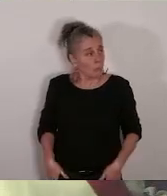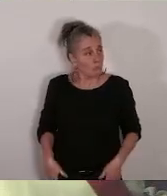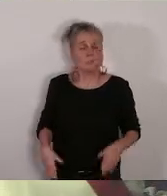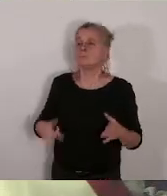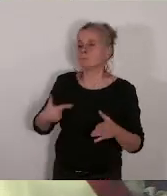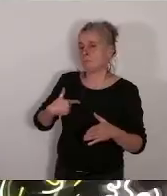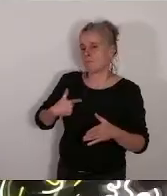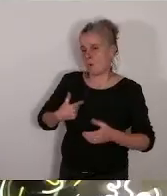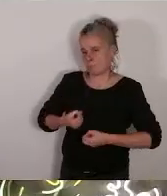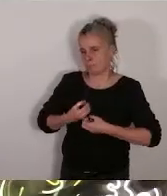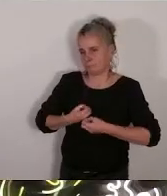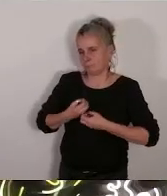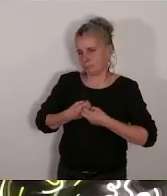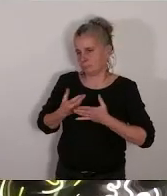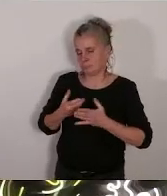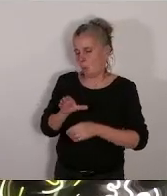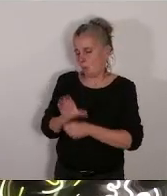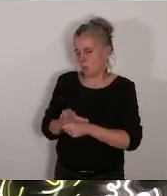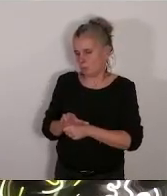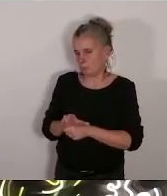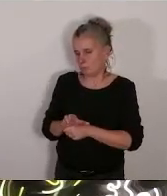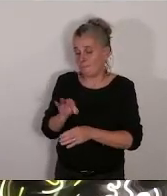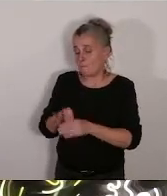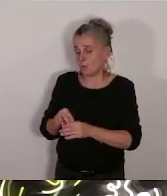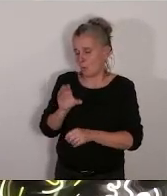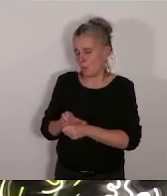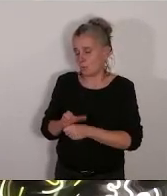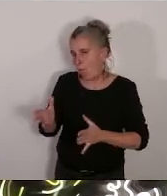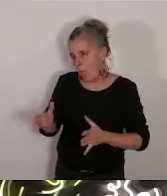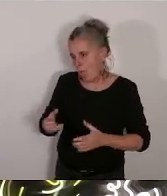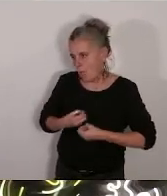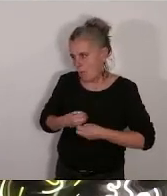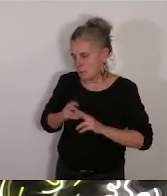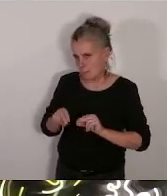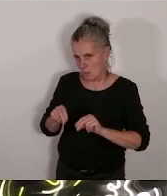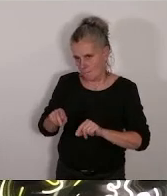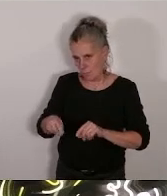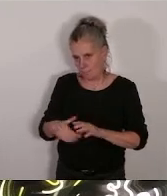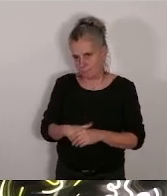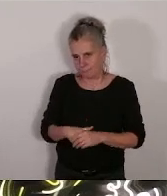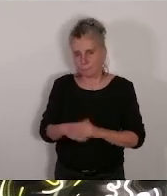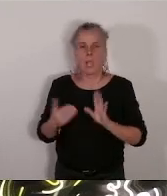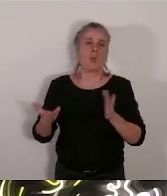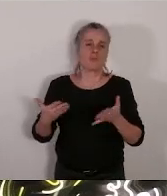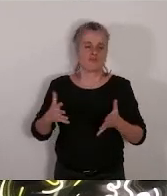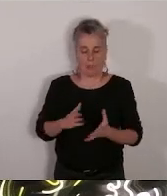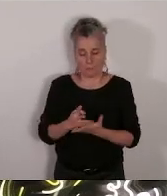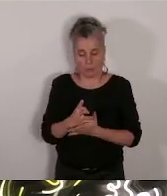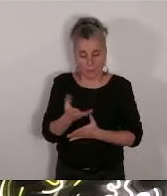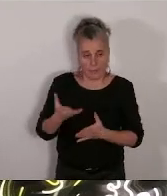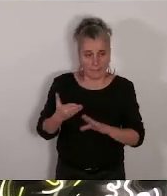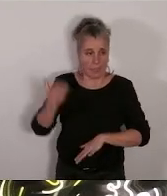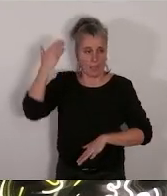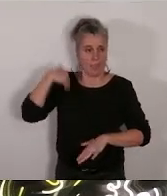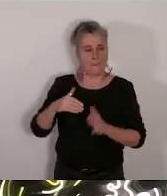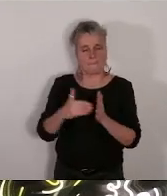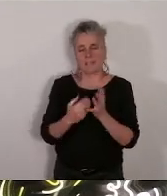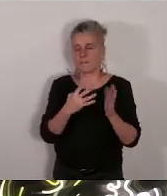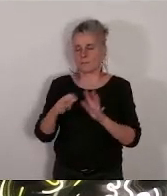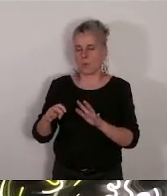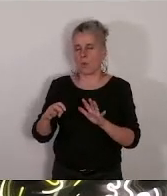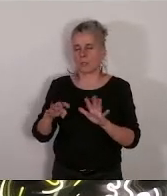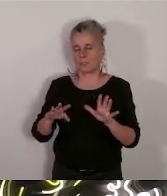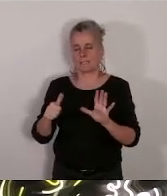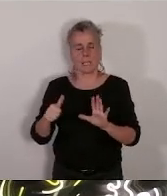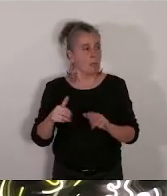mais il faut que je m'explique voilà donc ce projet engagé en 1996 n'a pas encore été acheté vous n'allez pas